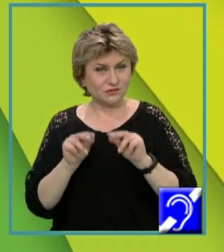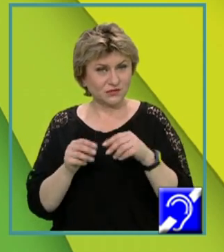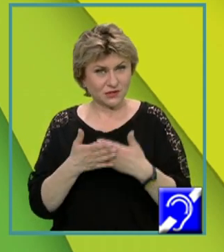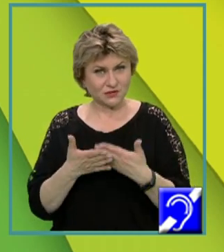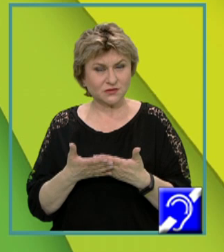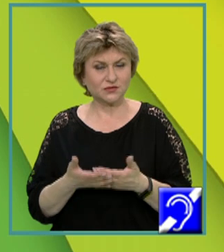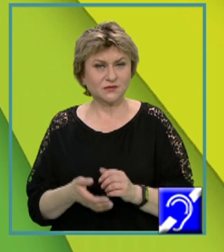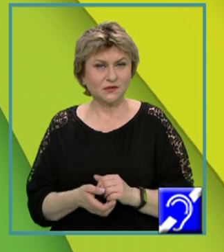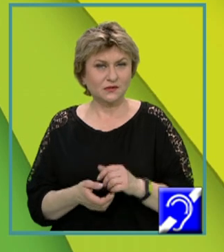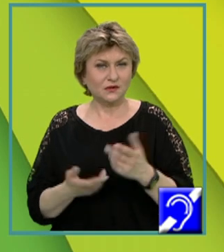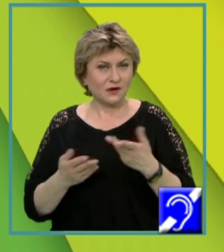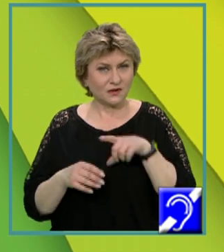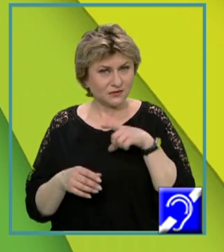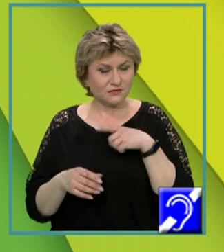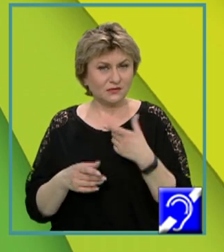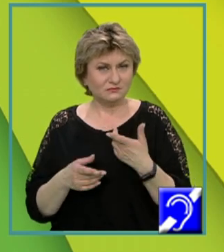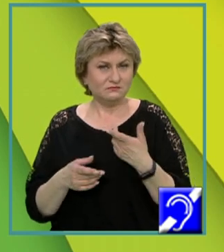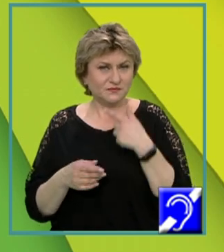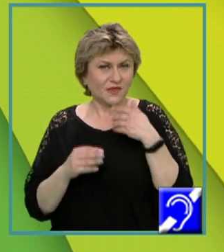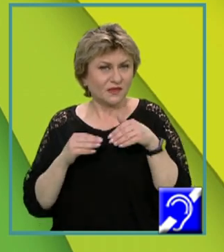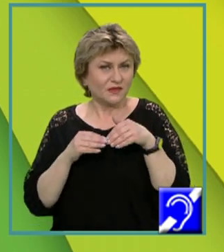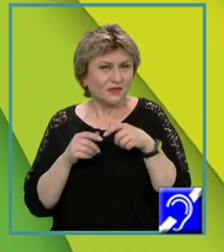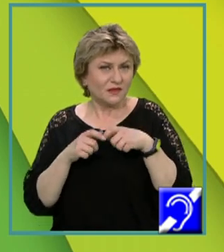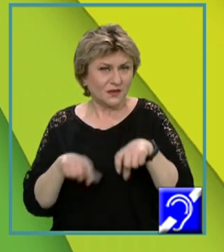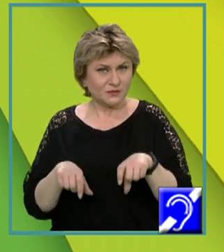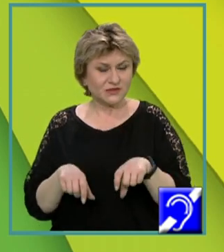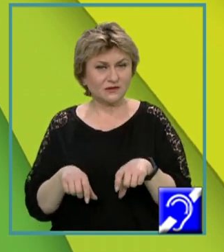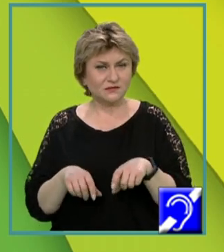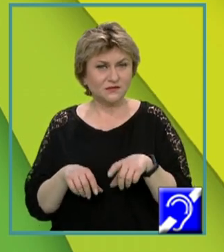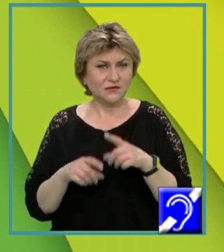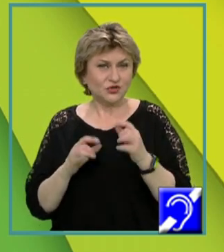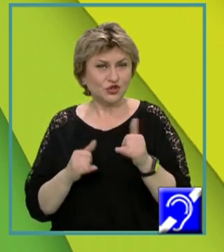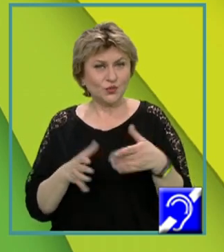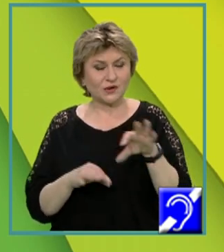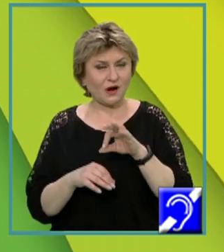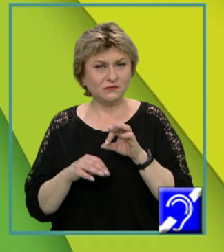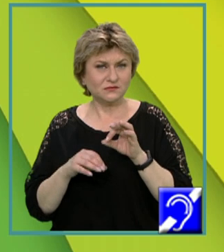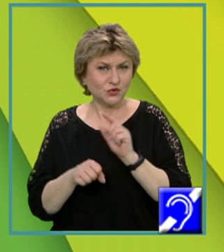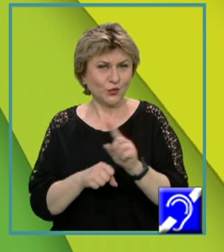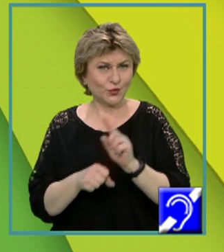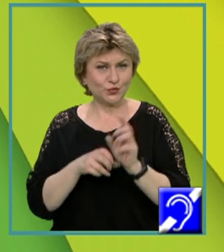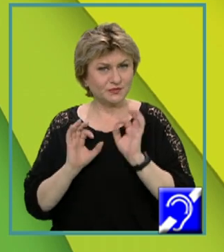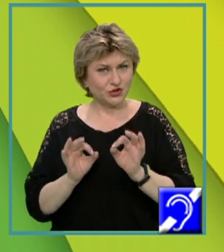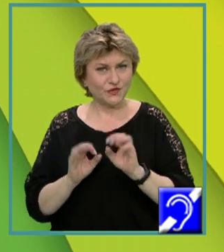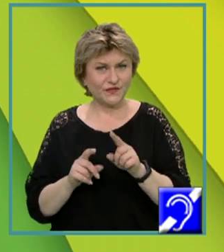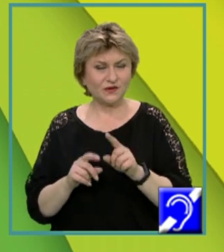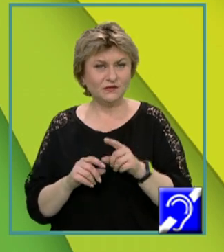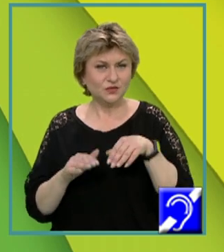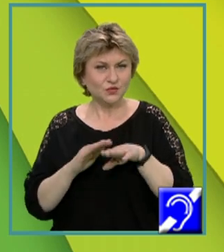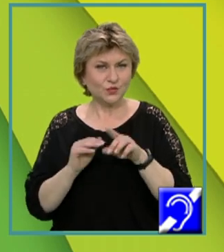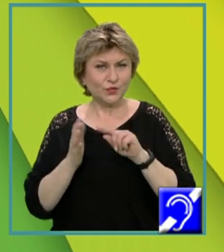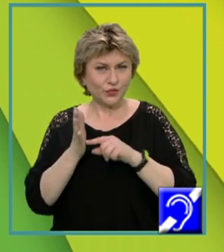care este desigur delimitat de begin și un alt lucru specific end cu punct,